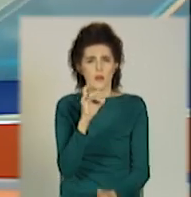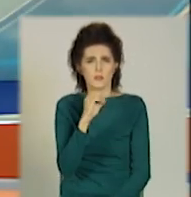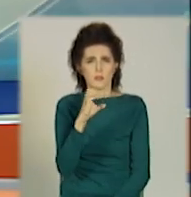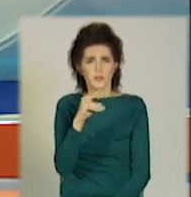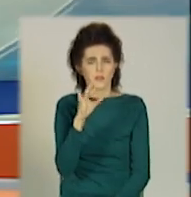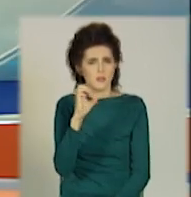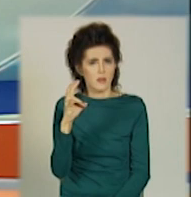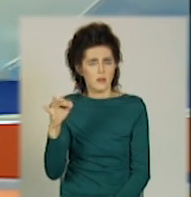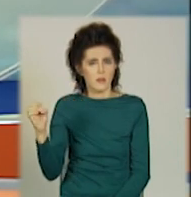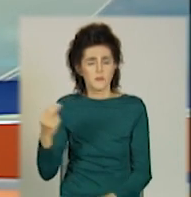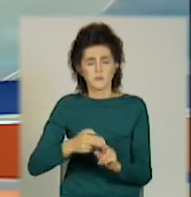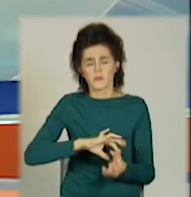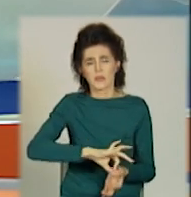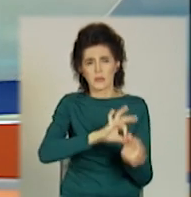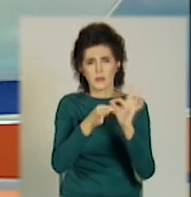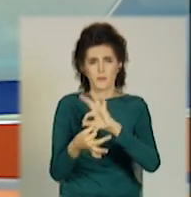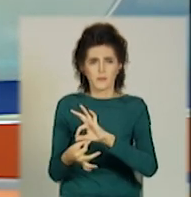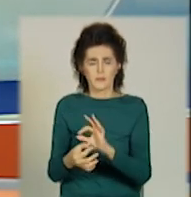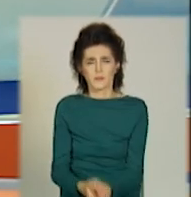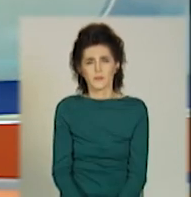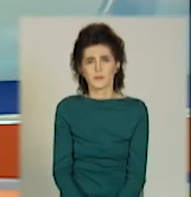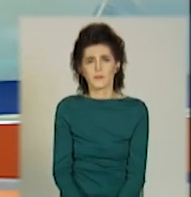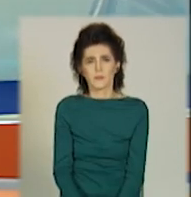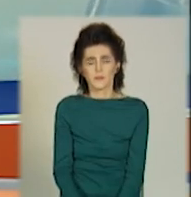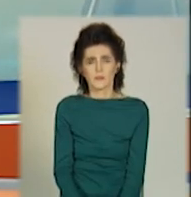вишах. Про це розкаже Олена Оспенська.